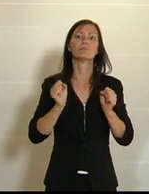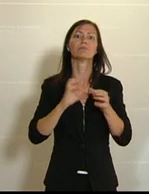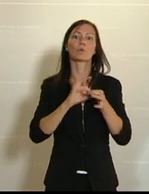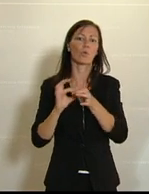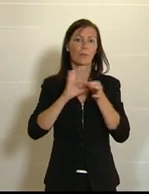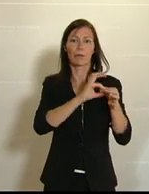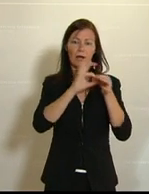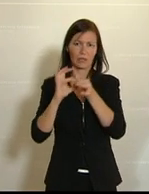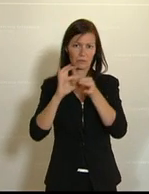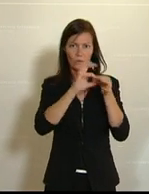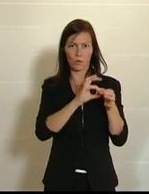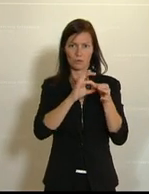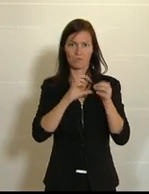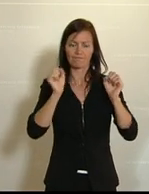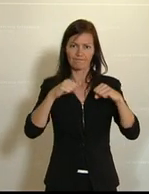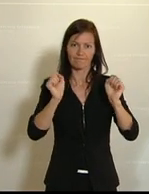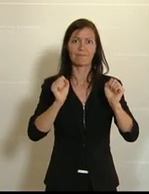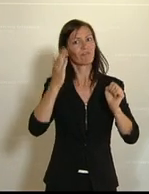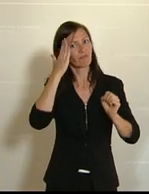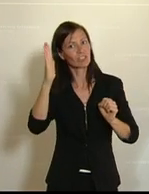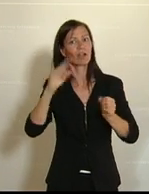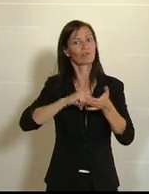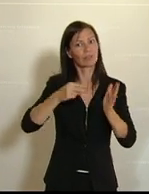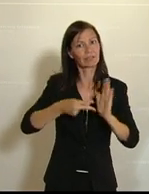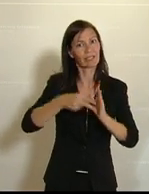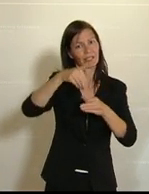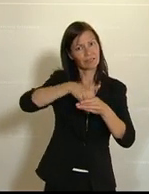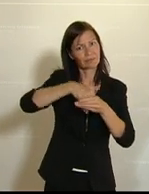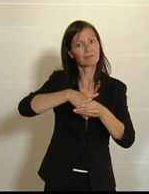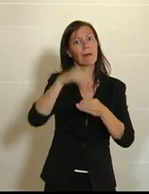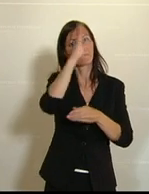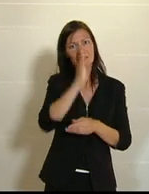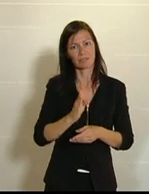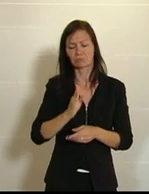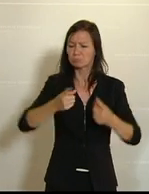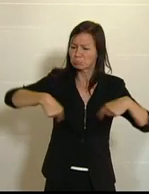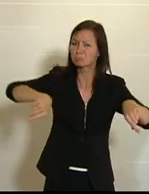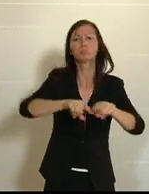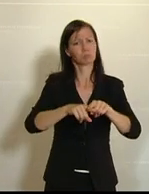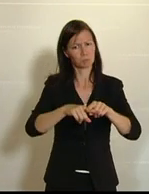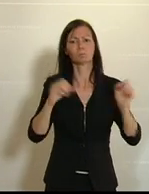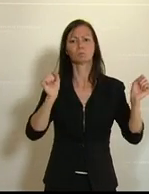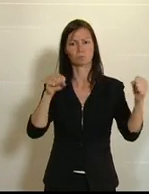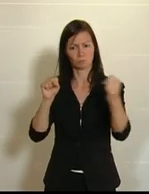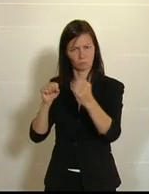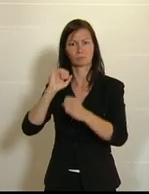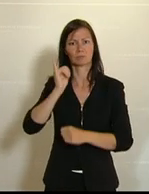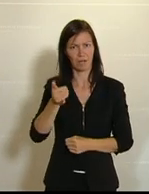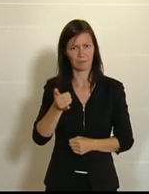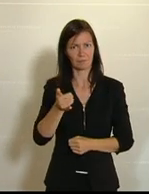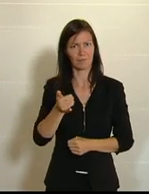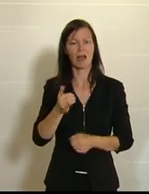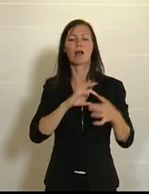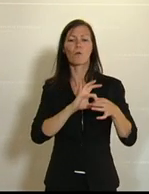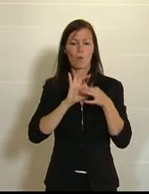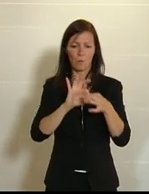-technischer Natur mit Brasilien. Auch da breite Zustimmung. Ich sage dazu nur, Kooperation ist immer gut, ist immer wichtig,